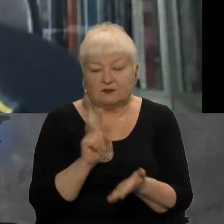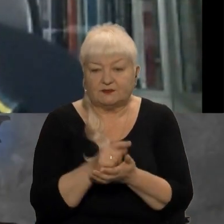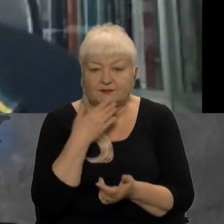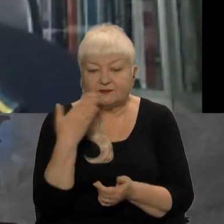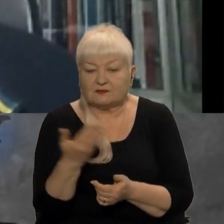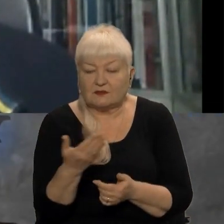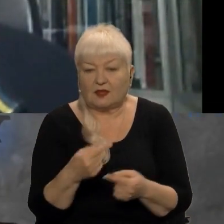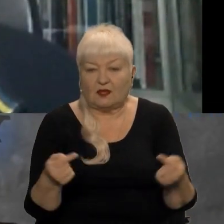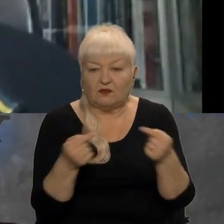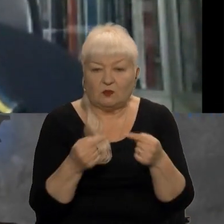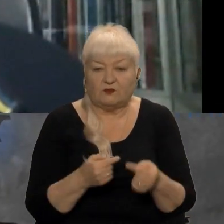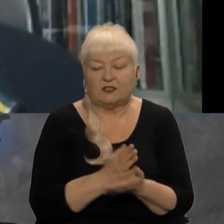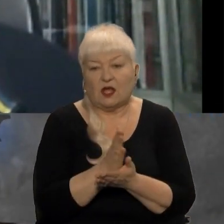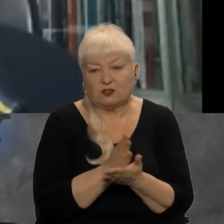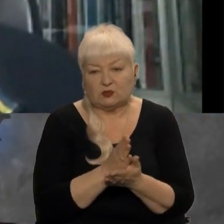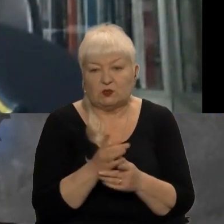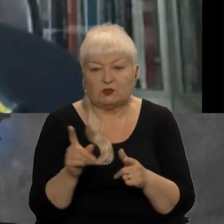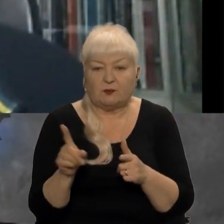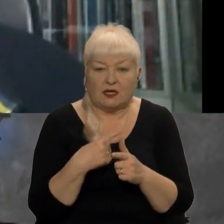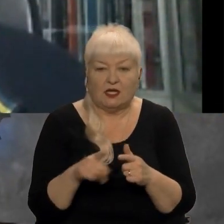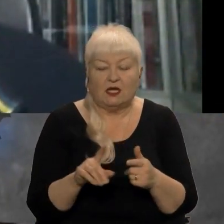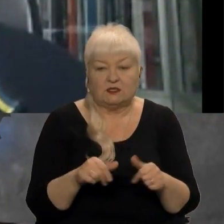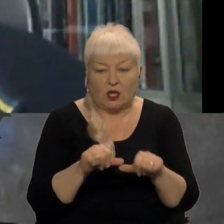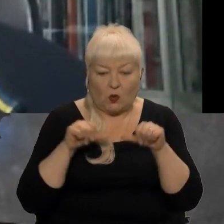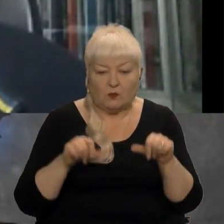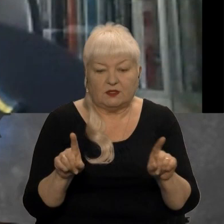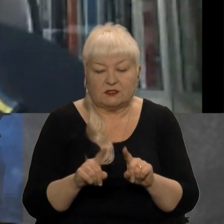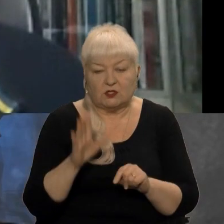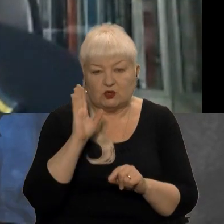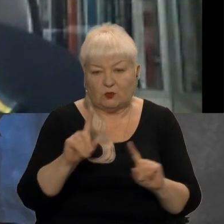відповідна служба чи комісія, яка буде створена.